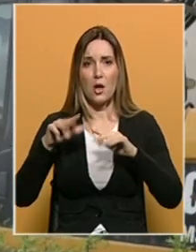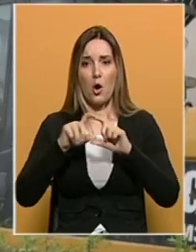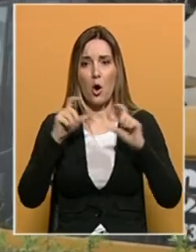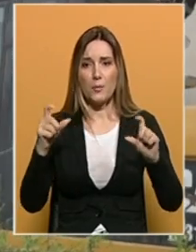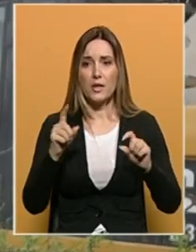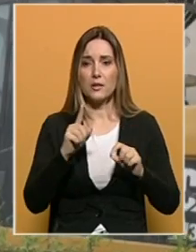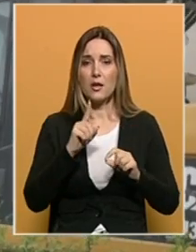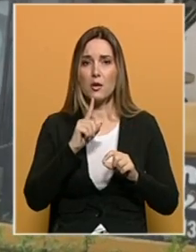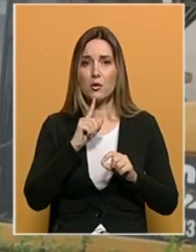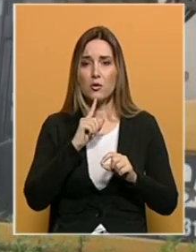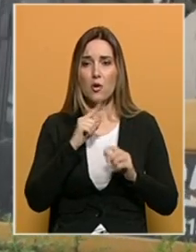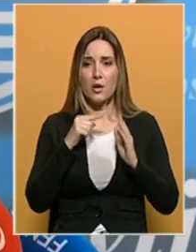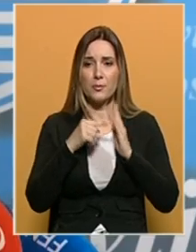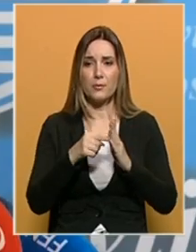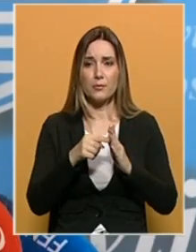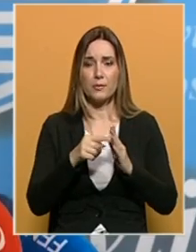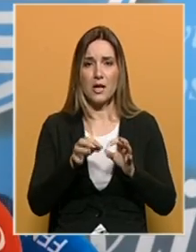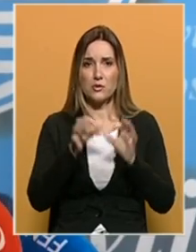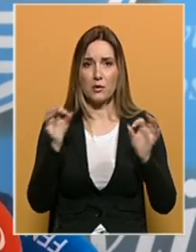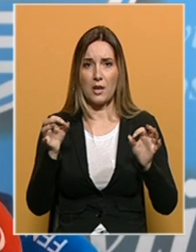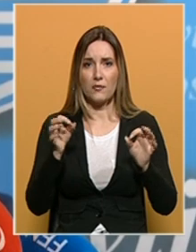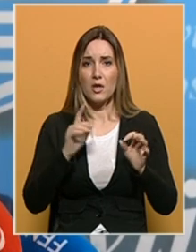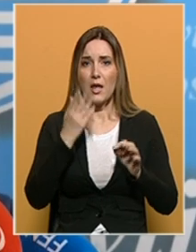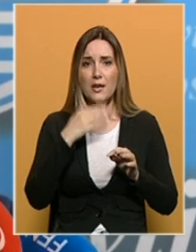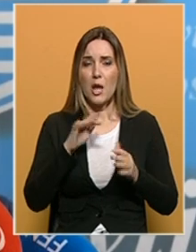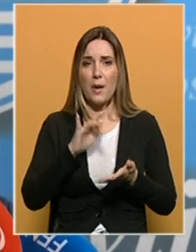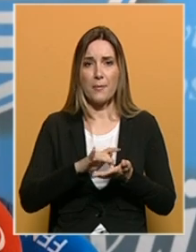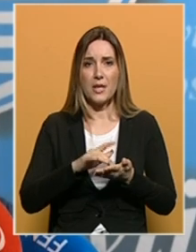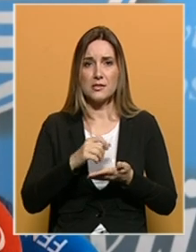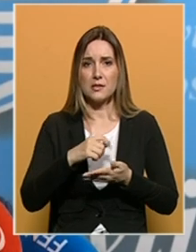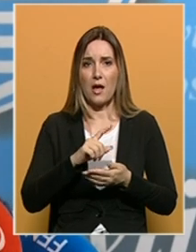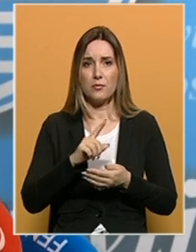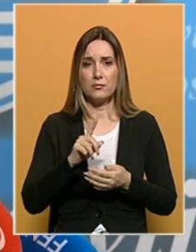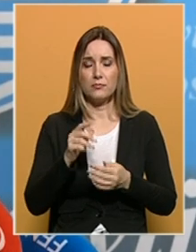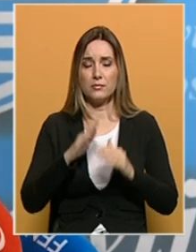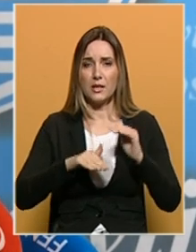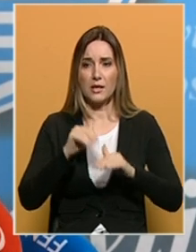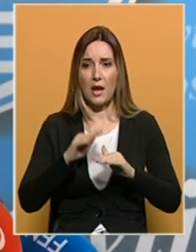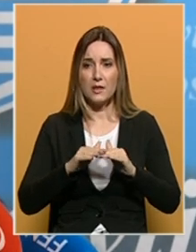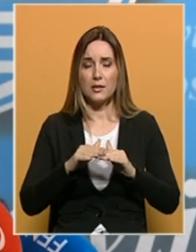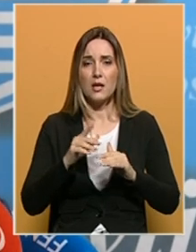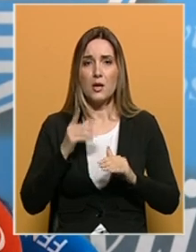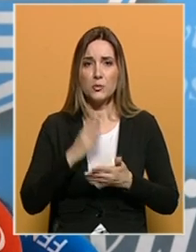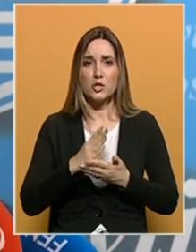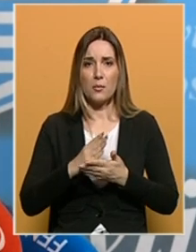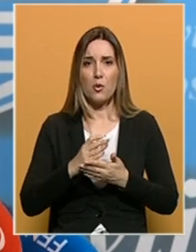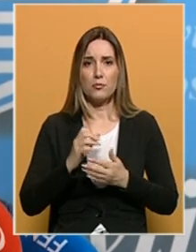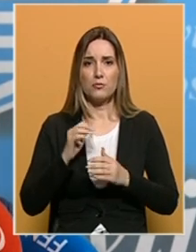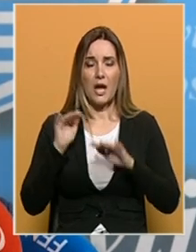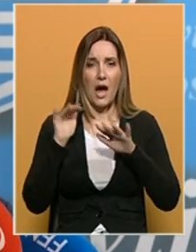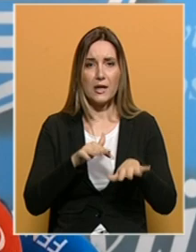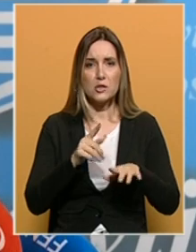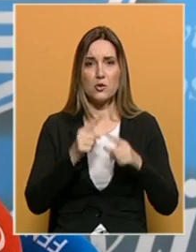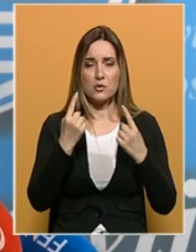uglavnom javnu gradsku površinu. Nema mjesta ilegalnoj gradnje, bit ćemo koliko god možemo agresivni u zaustavljanju ilegalne gradnje